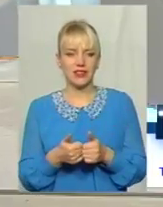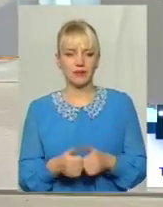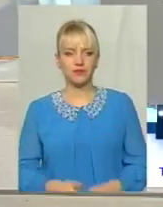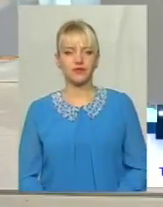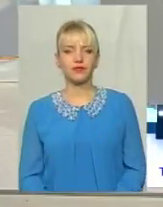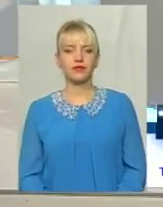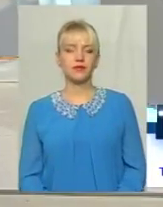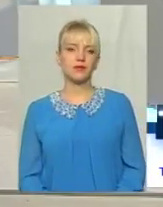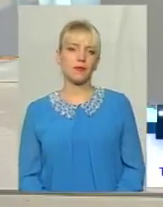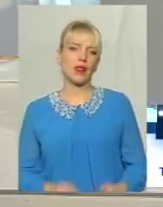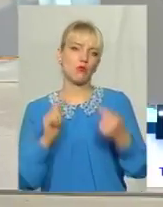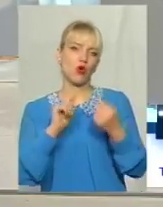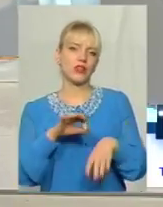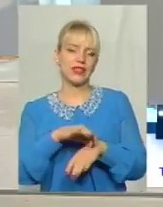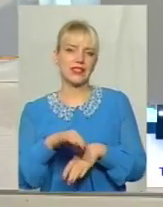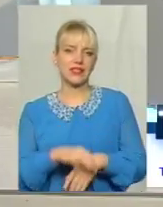почули, дякую